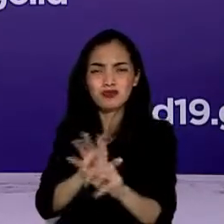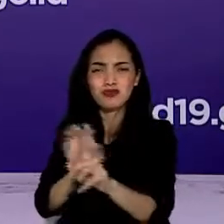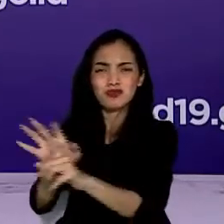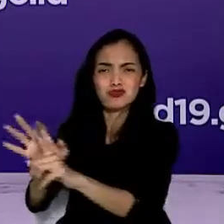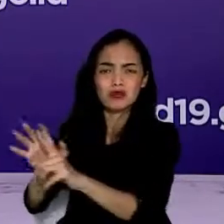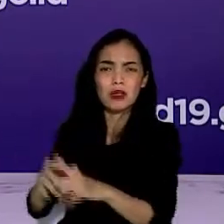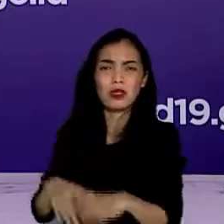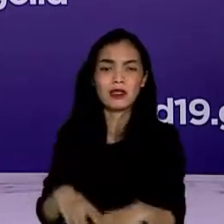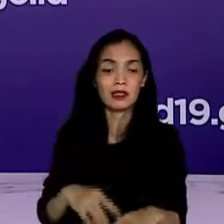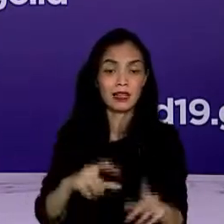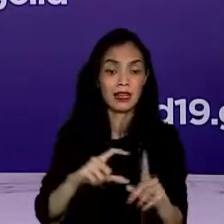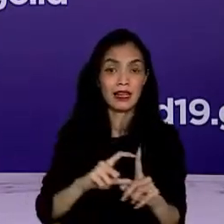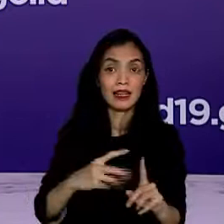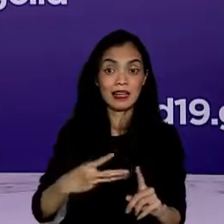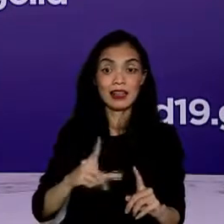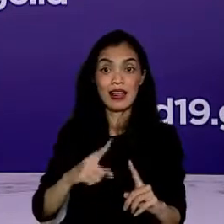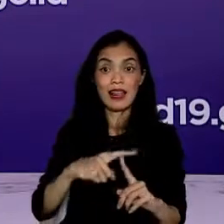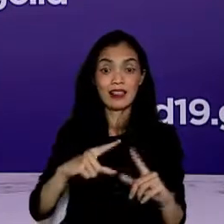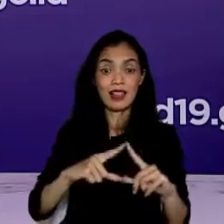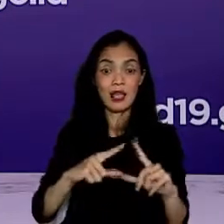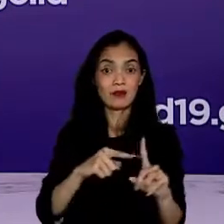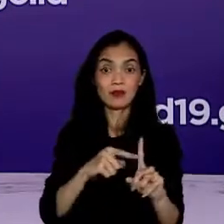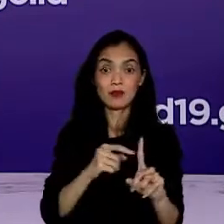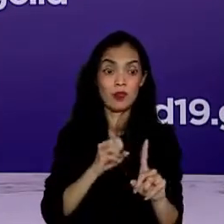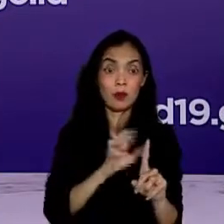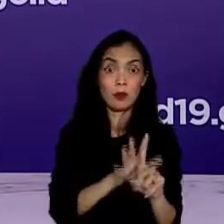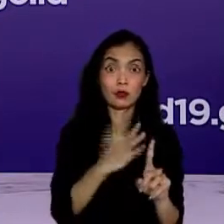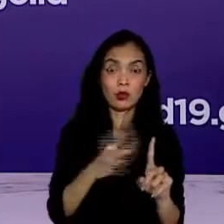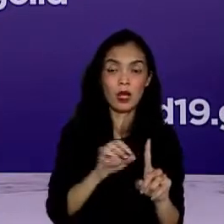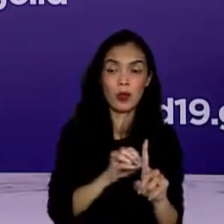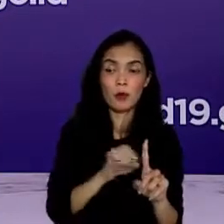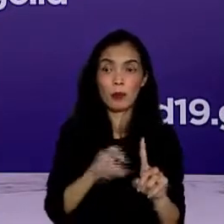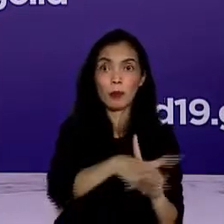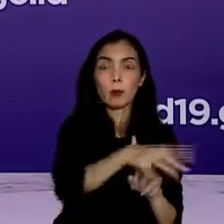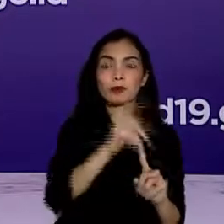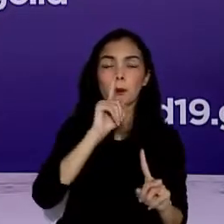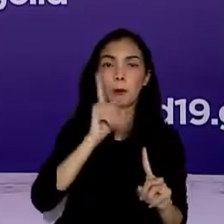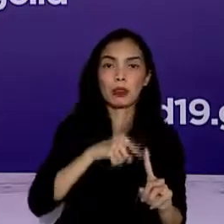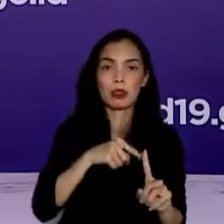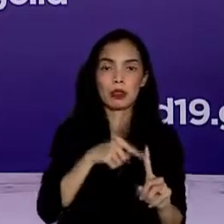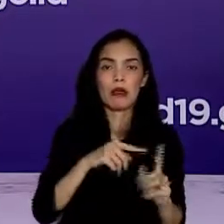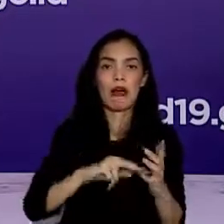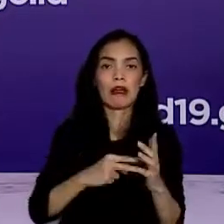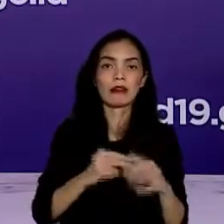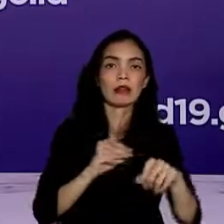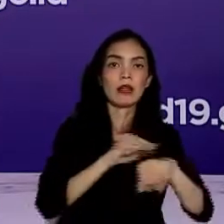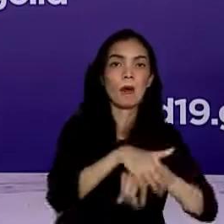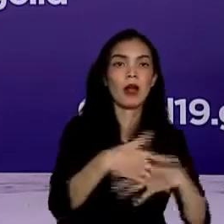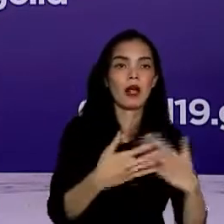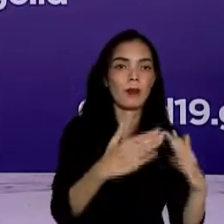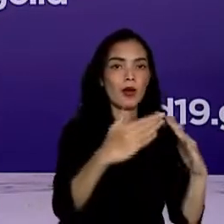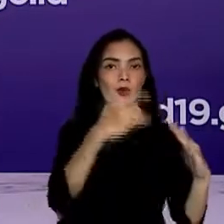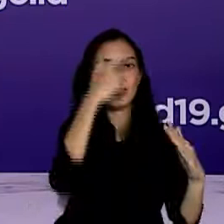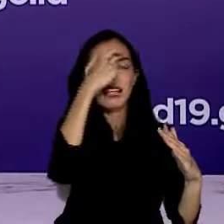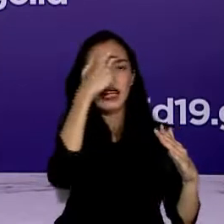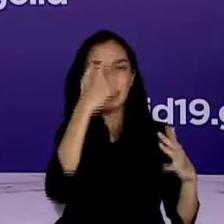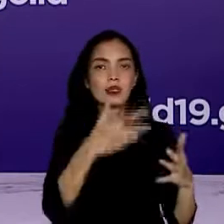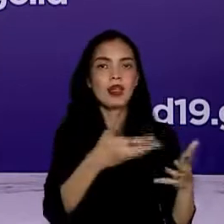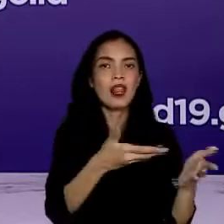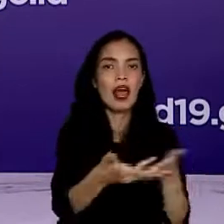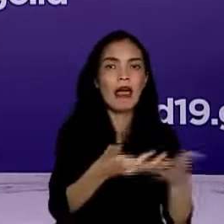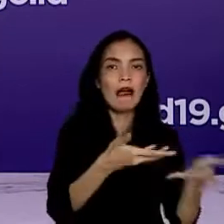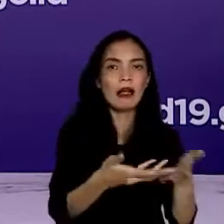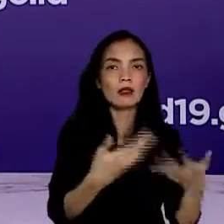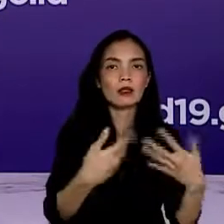Karakteristik varian Delta yang mudah menular memberikan tekanan yang cukup besar pada fasilitas penyedia layanan kesehatan